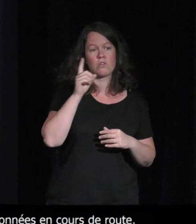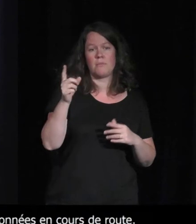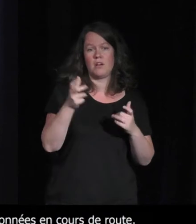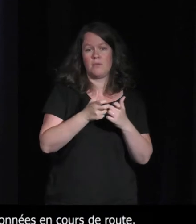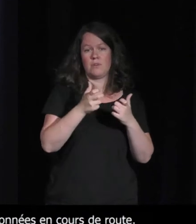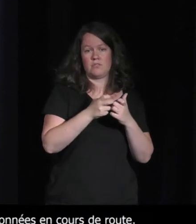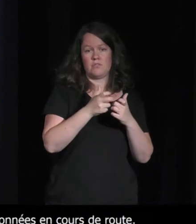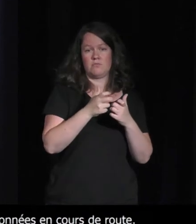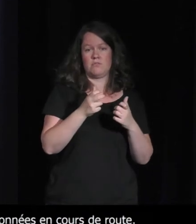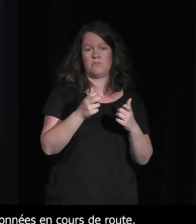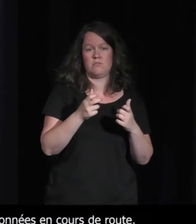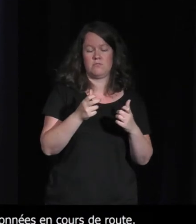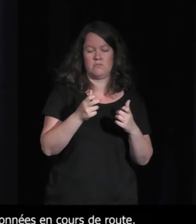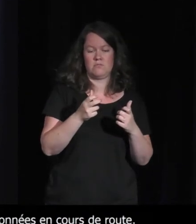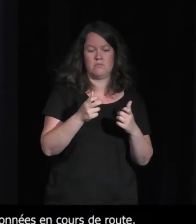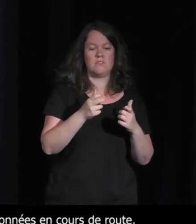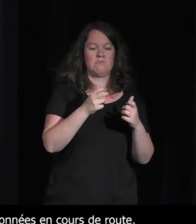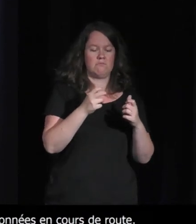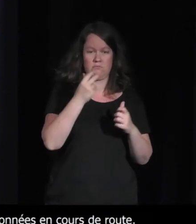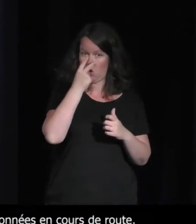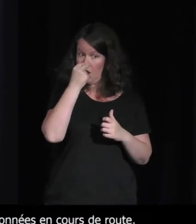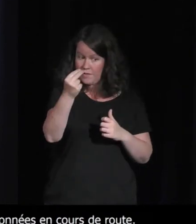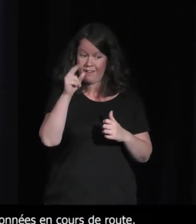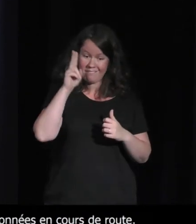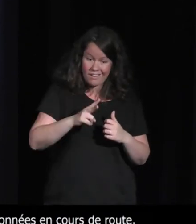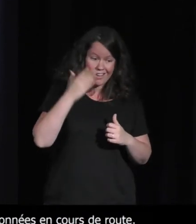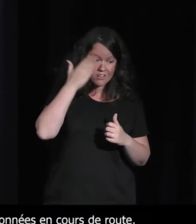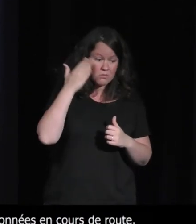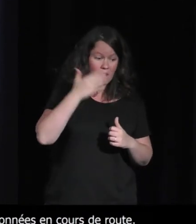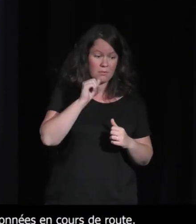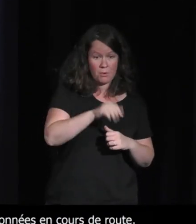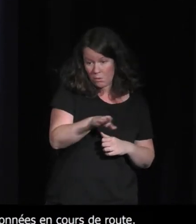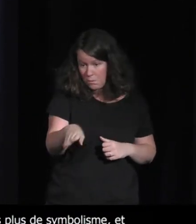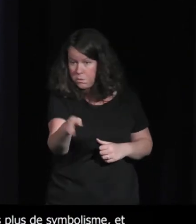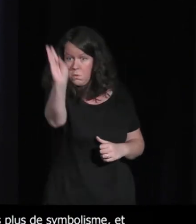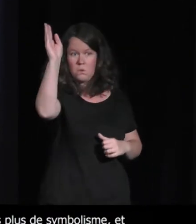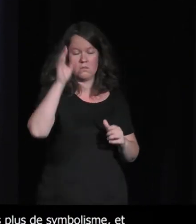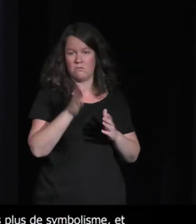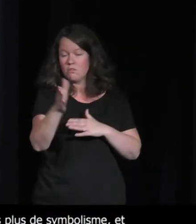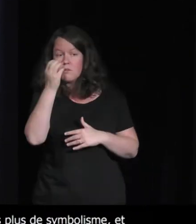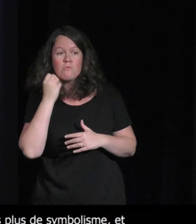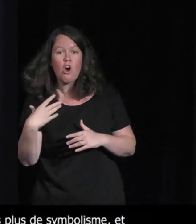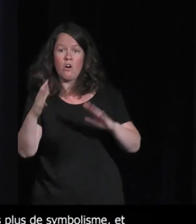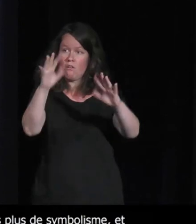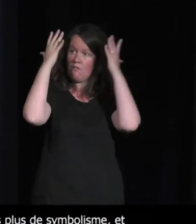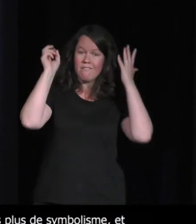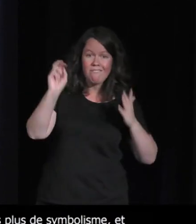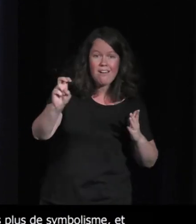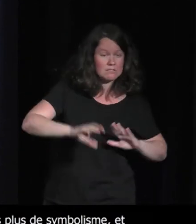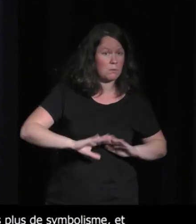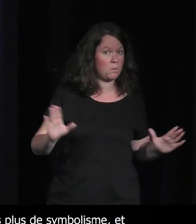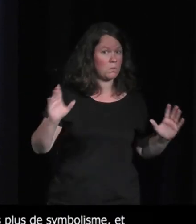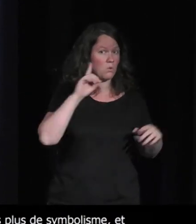des traits verts tu vois dans la forêt mais c'est pas au final on est resté quand même sur quelque chose de très